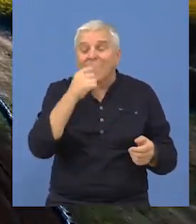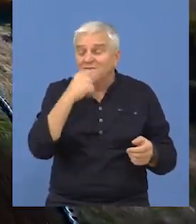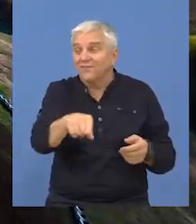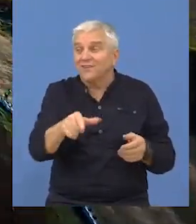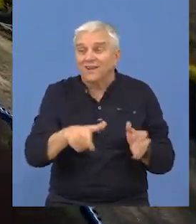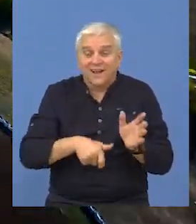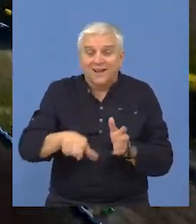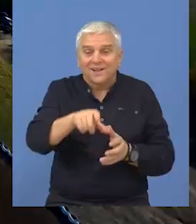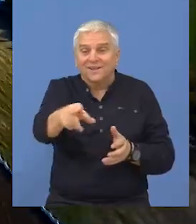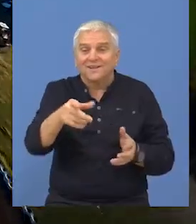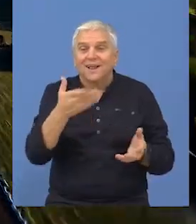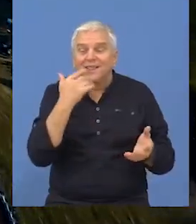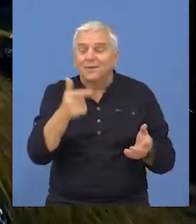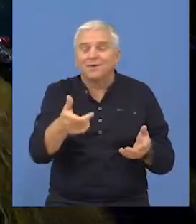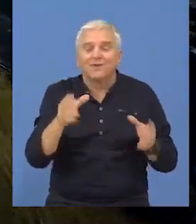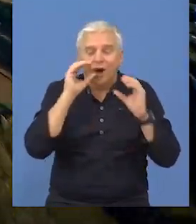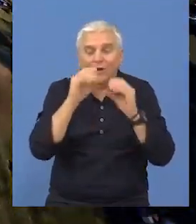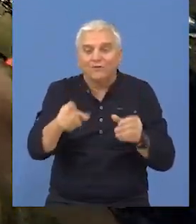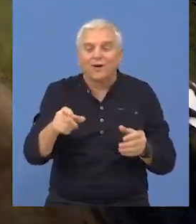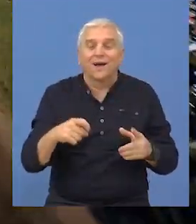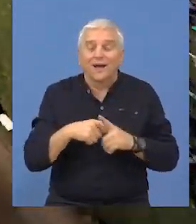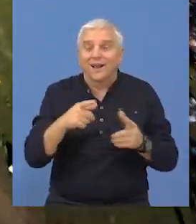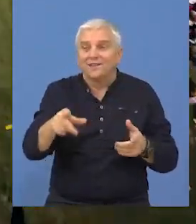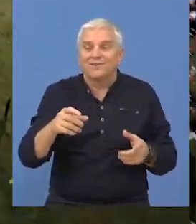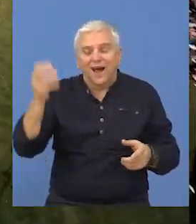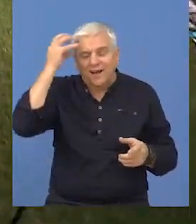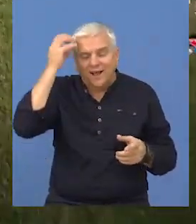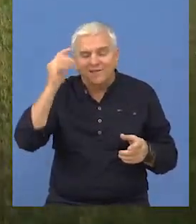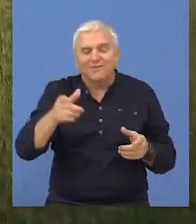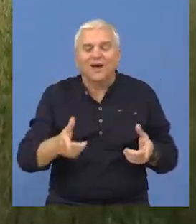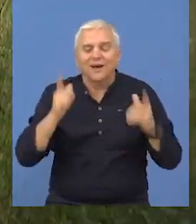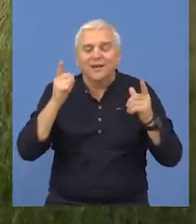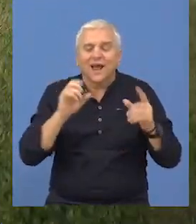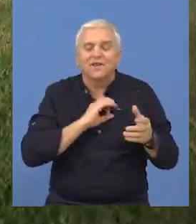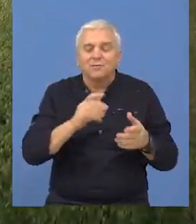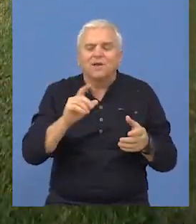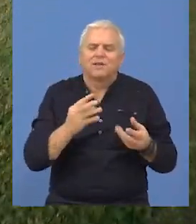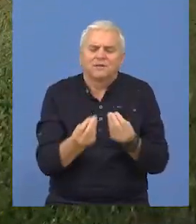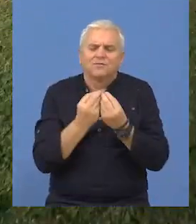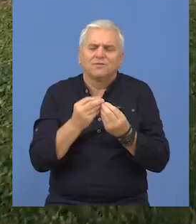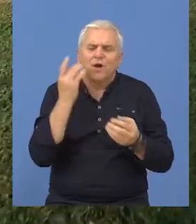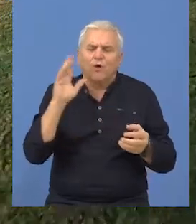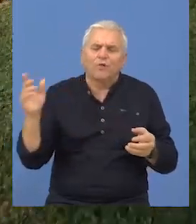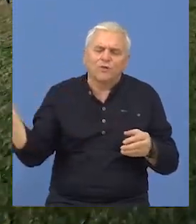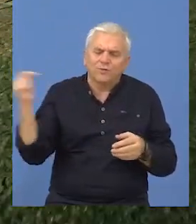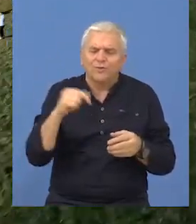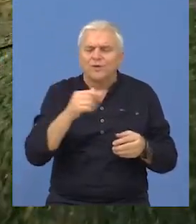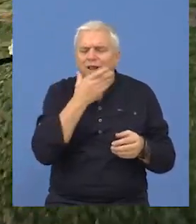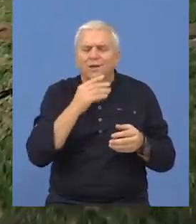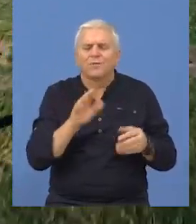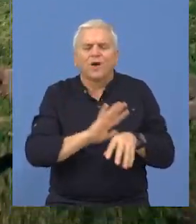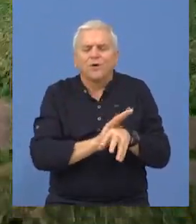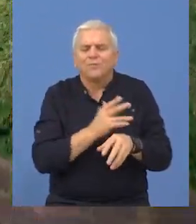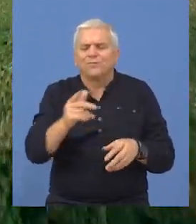ali i Kraljevo ima 100 metara pa nema publika. Ovo je stvarno interesantno i građani, grad Bečeja, sami građani su izuzetno